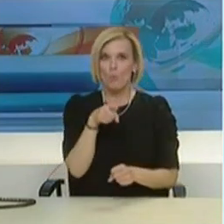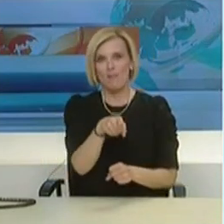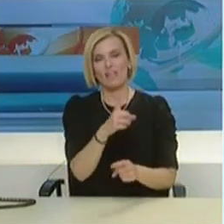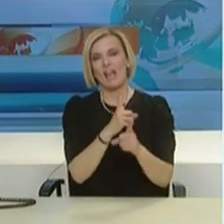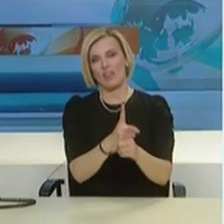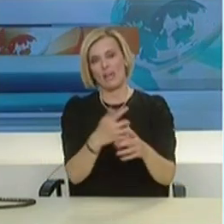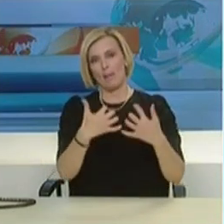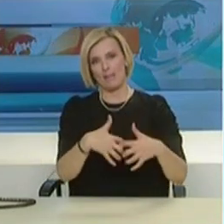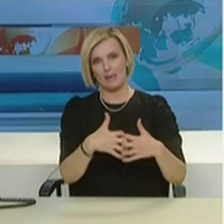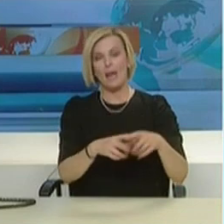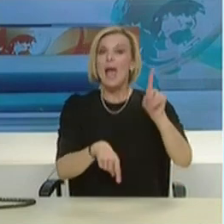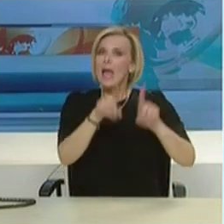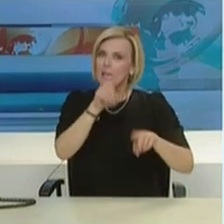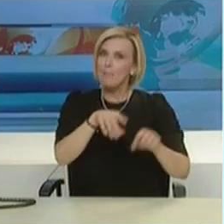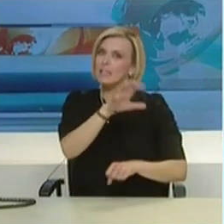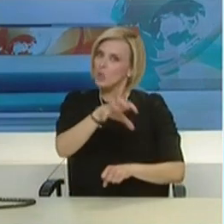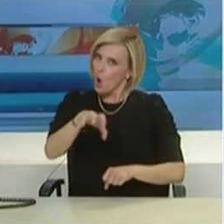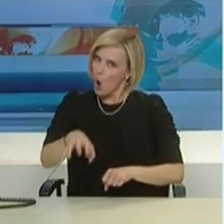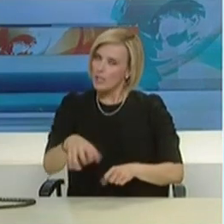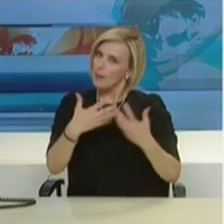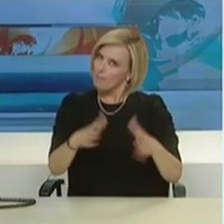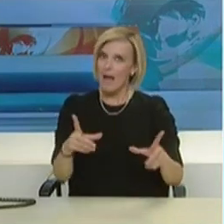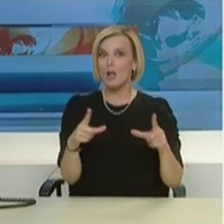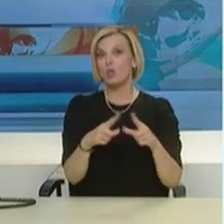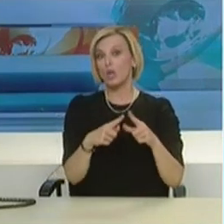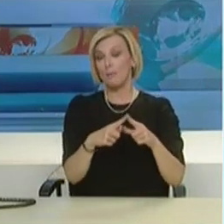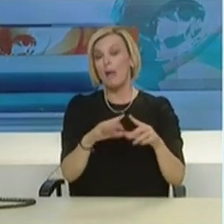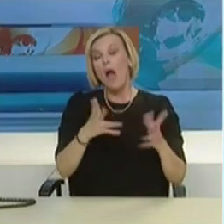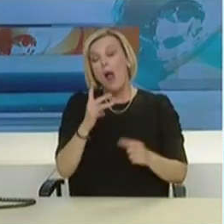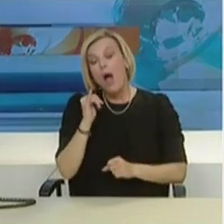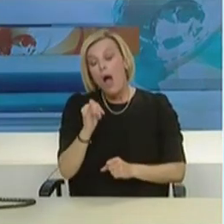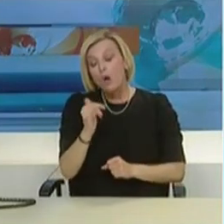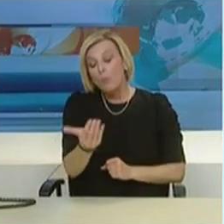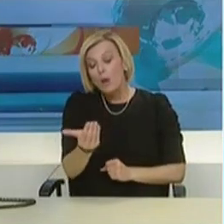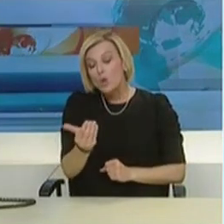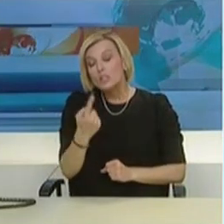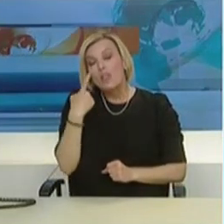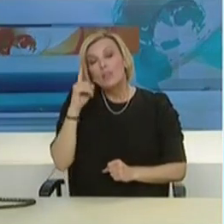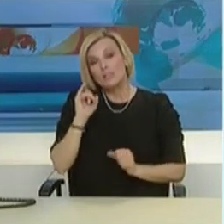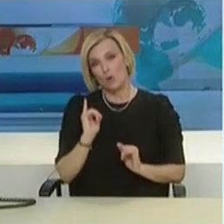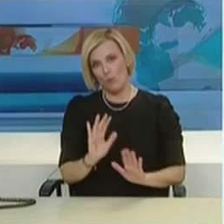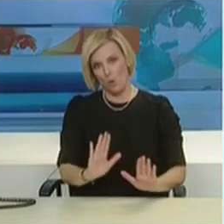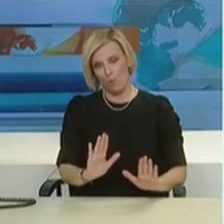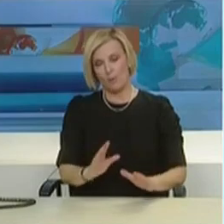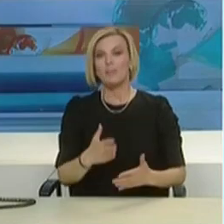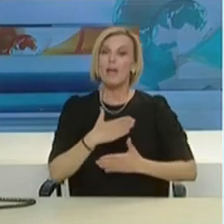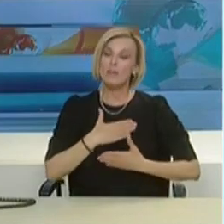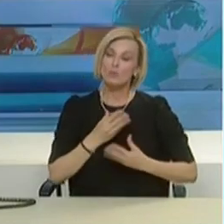κάποιες χώρες έχει δοκιμαστεί, καταλαβαίνετε όμως ότι είναι ένα μέτρο το οποίο είναι τελικό. Σας ευχαριστούμε πολύ.